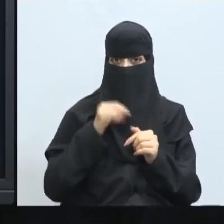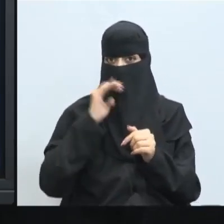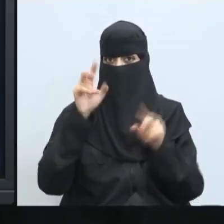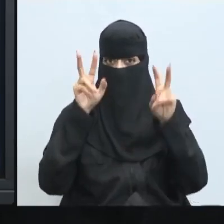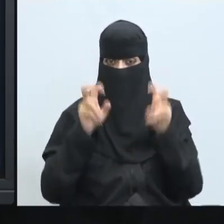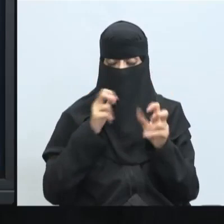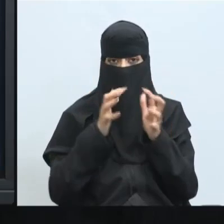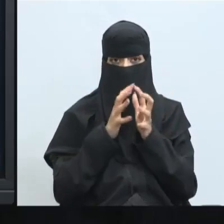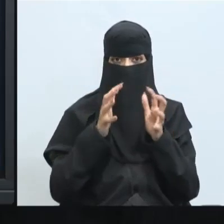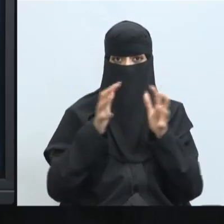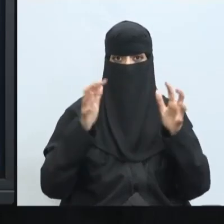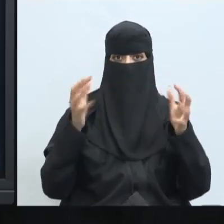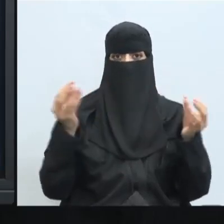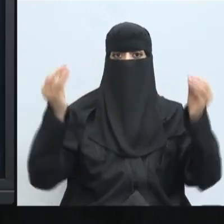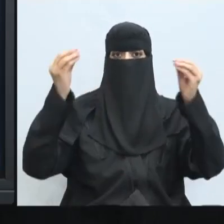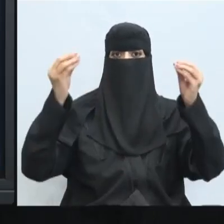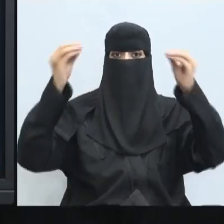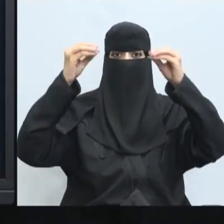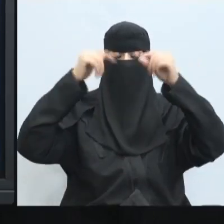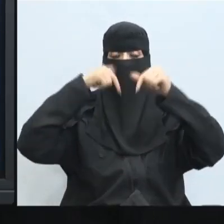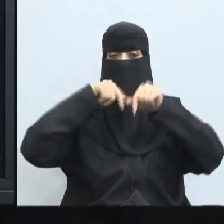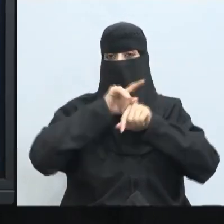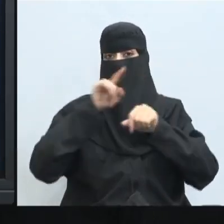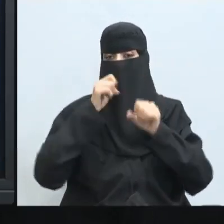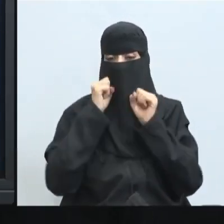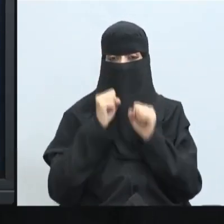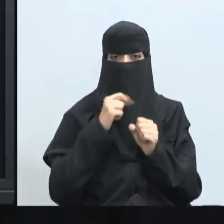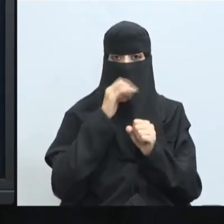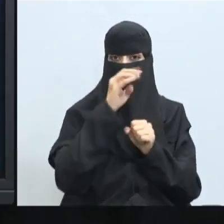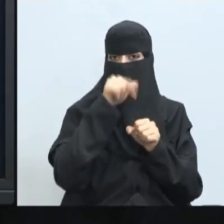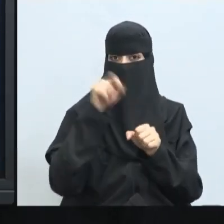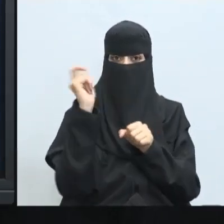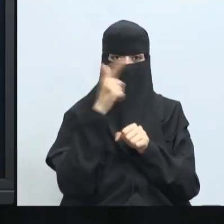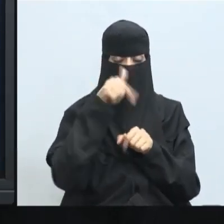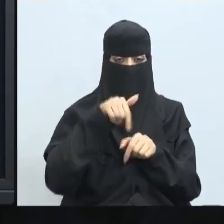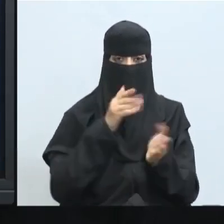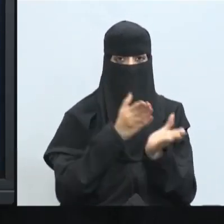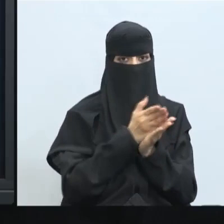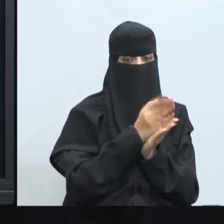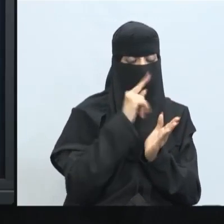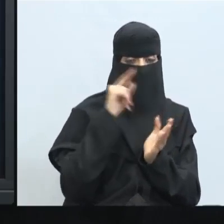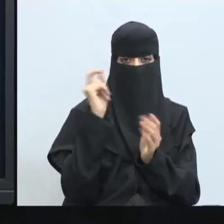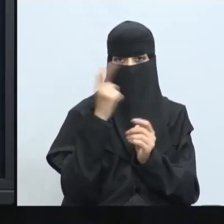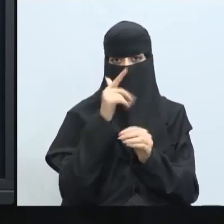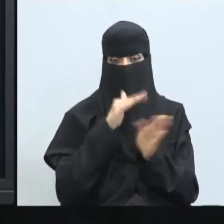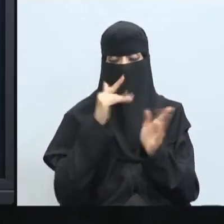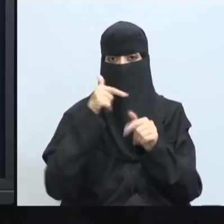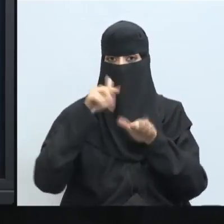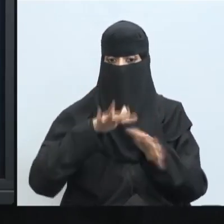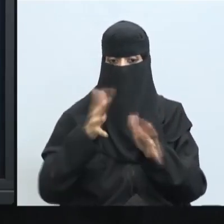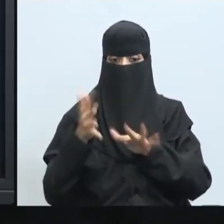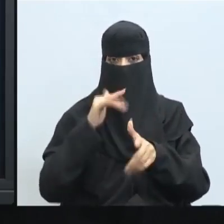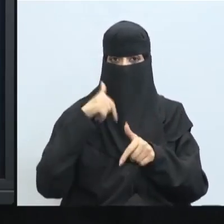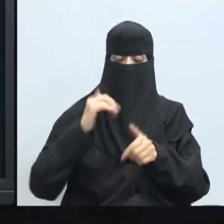قد تكبر وتكبر وبالتالي من المستحيل أن نقوم بحلها مثلا بسرعة أو بطريقة مباشرة لذلك قد